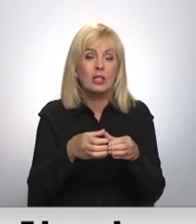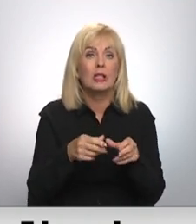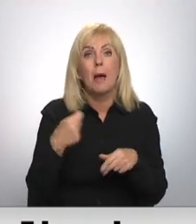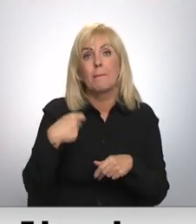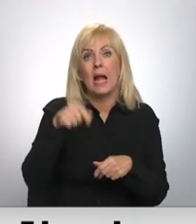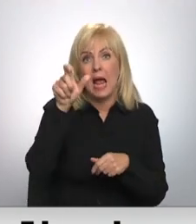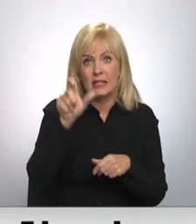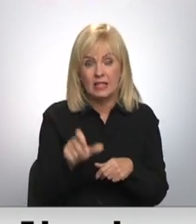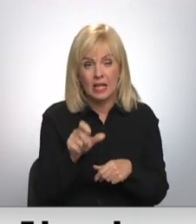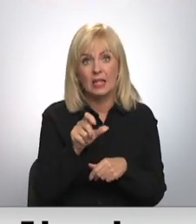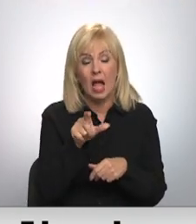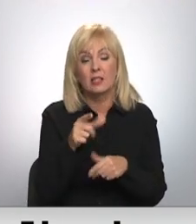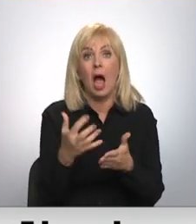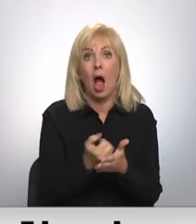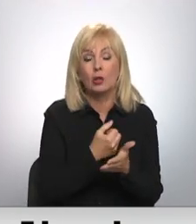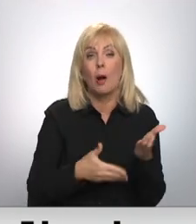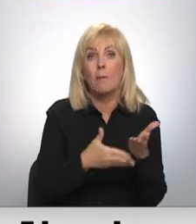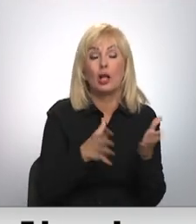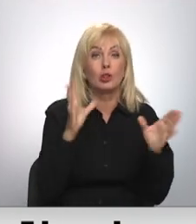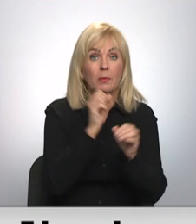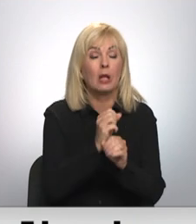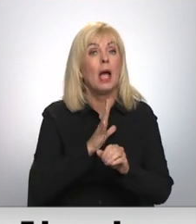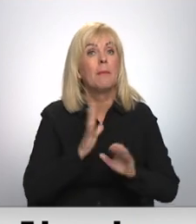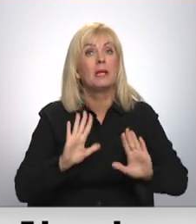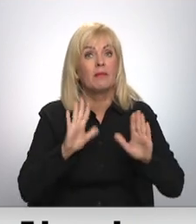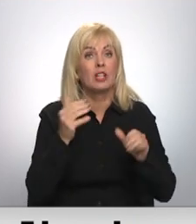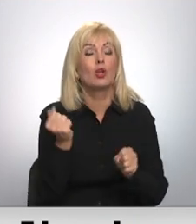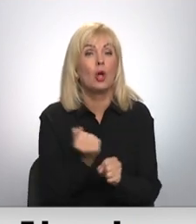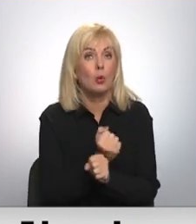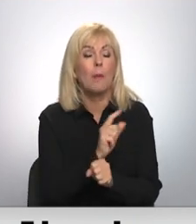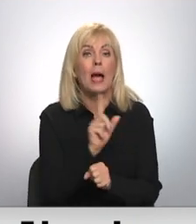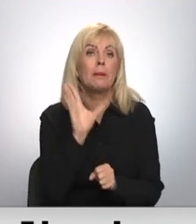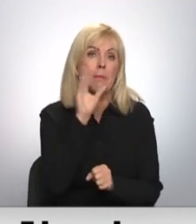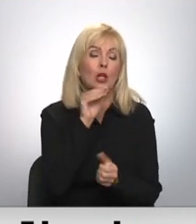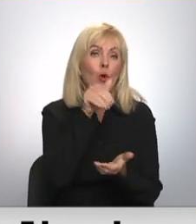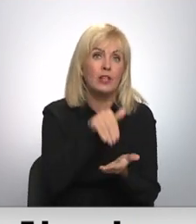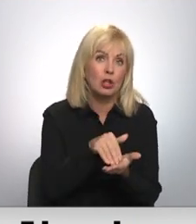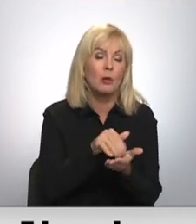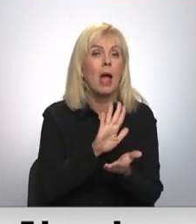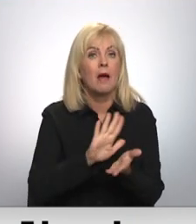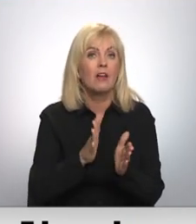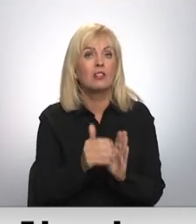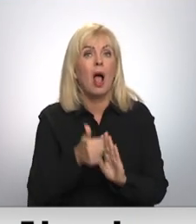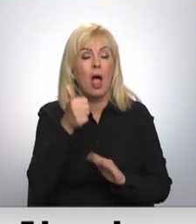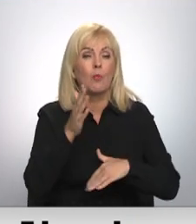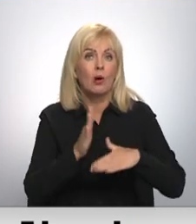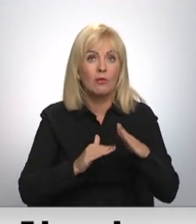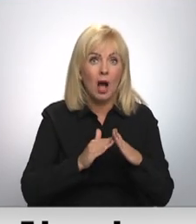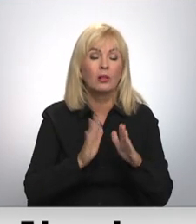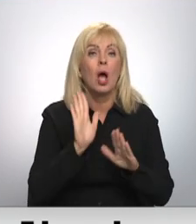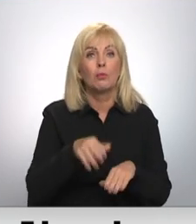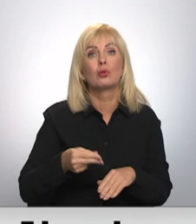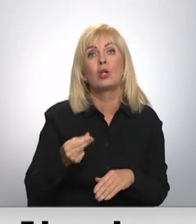saka, ja atrastā palīdzība naktī ir bijusi veiksmīga, tomēr pastāv iespēju par ne tik labu kvalitāti, kā arī būs